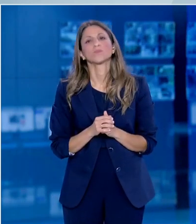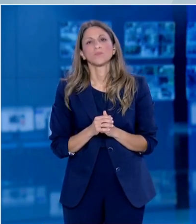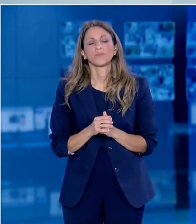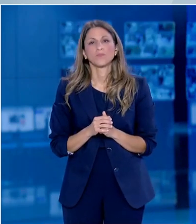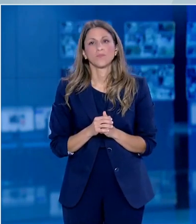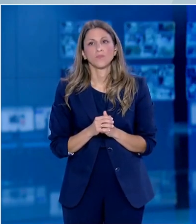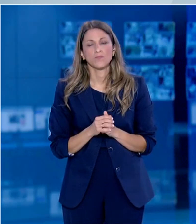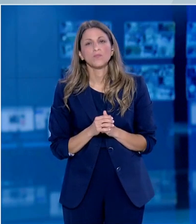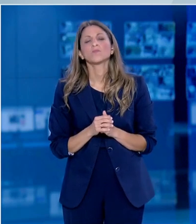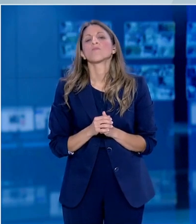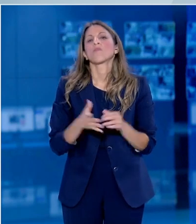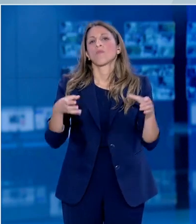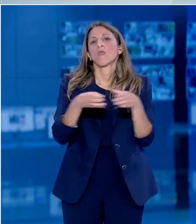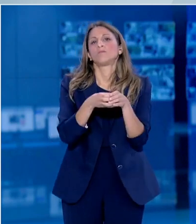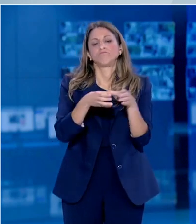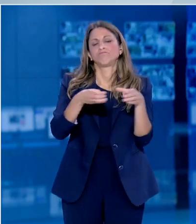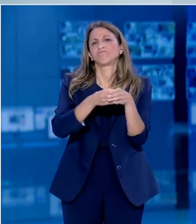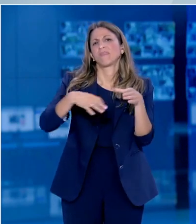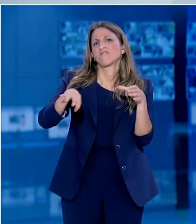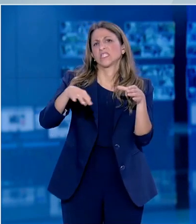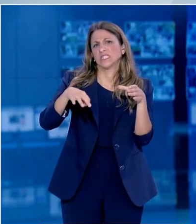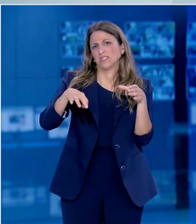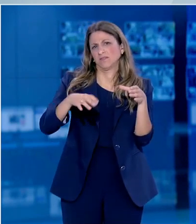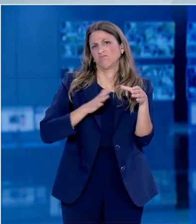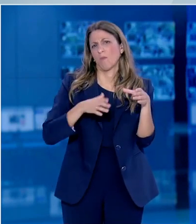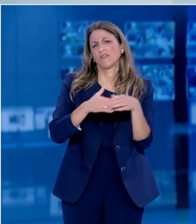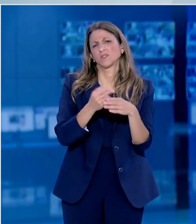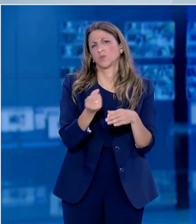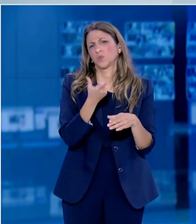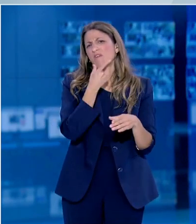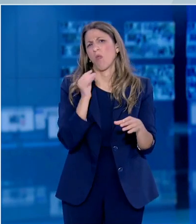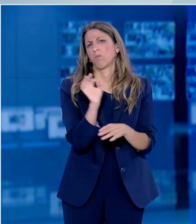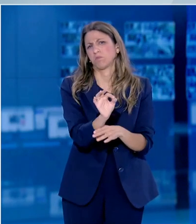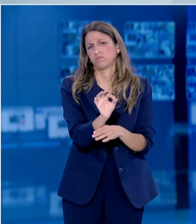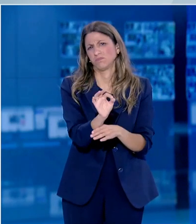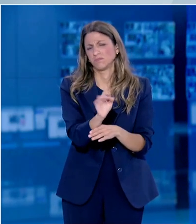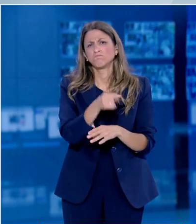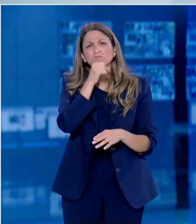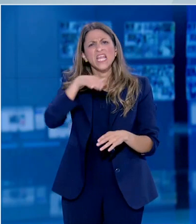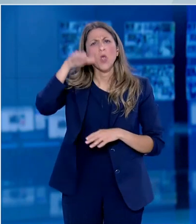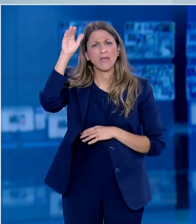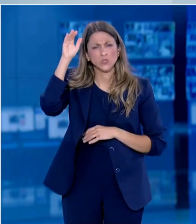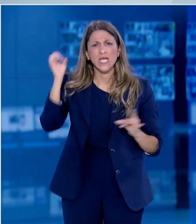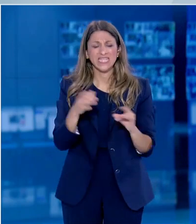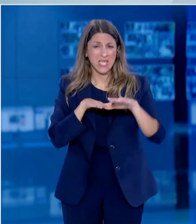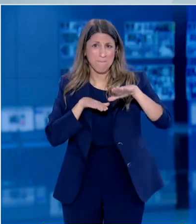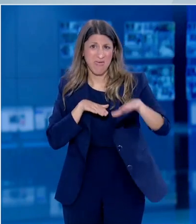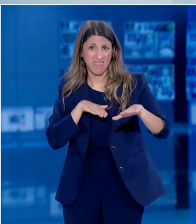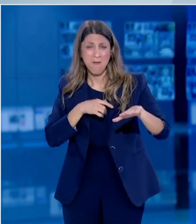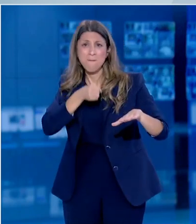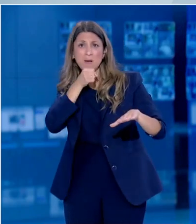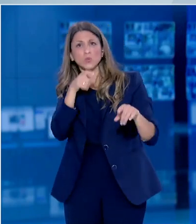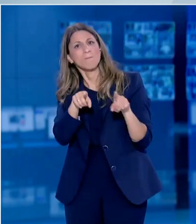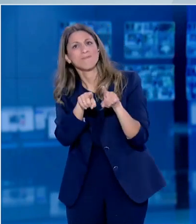Αυτούς που λέμε ευπαθείς ομάδες, αυτούς που είναι ηλικιωμένοι και ζουν στην ίδια στέγη με το παιδί, να έχουν τη δυνατότητα να αποφύγουν αυτή την